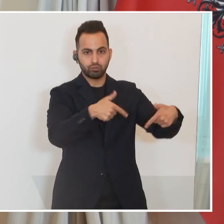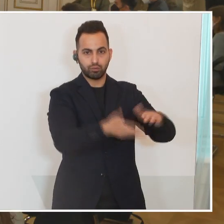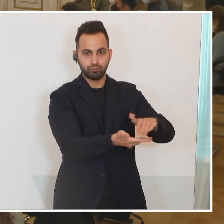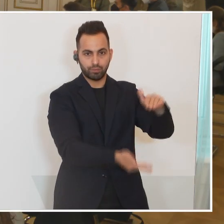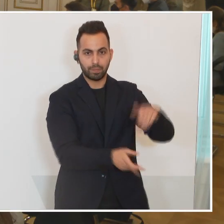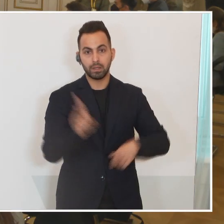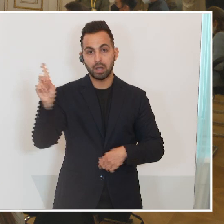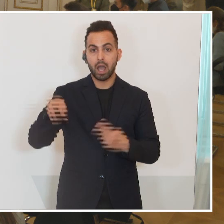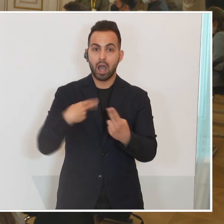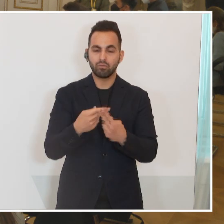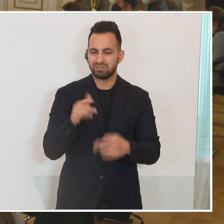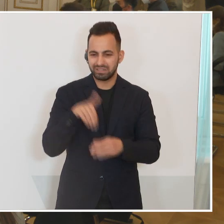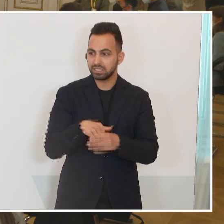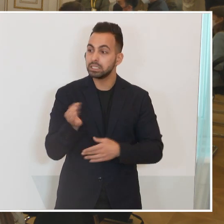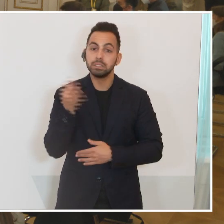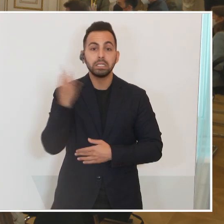Das ist ein technisches Detail.